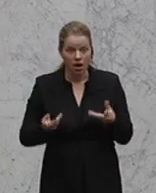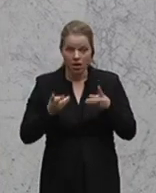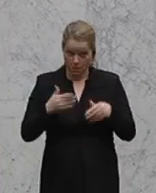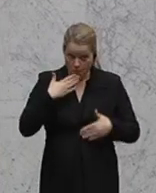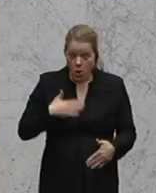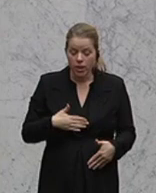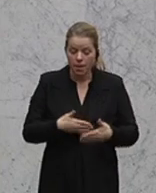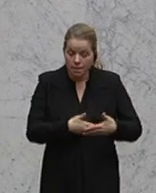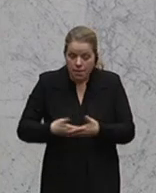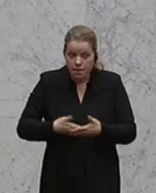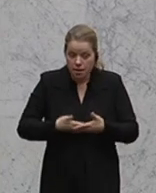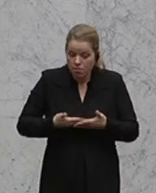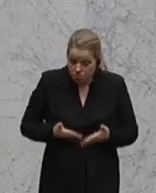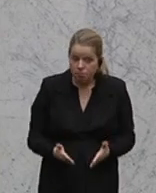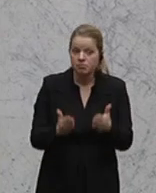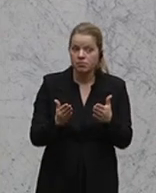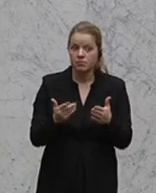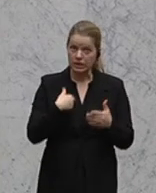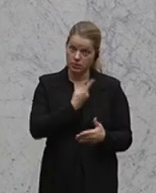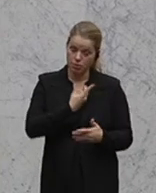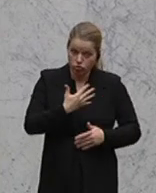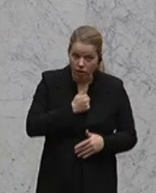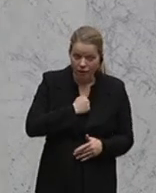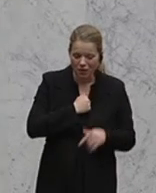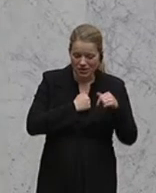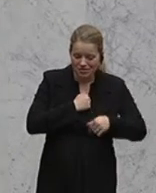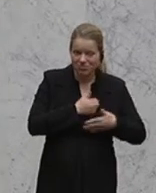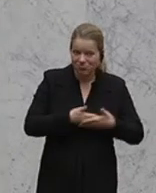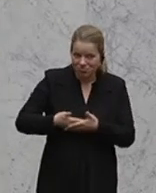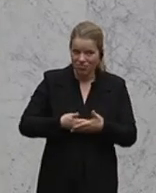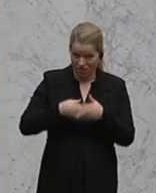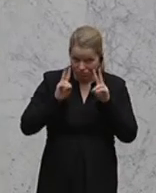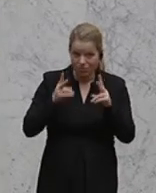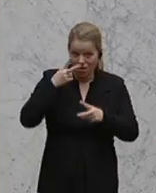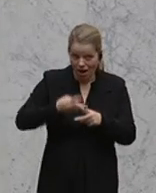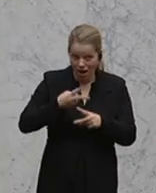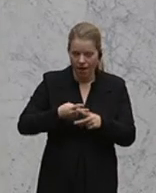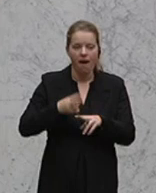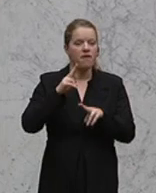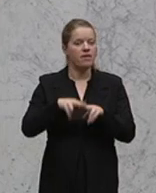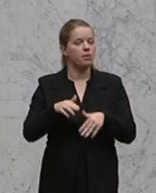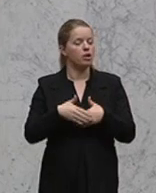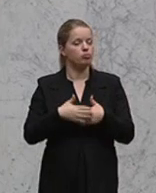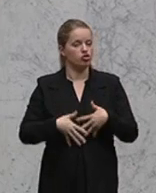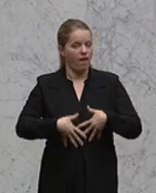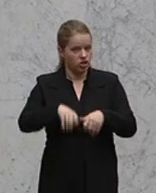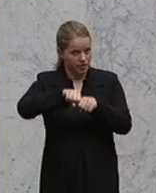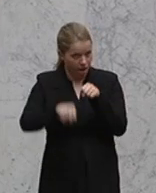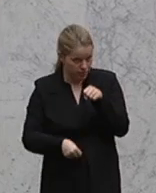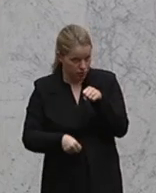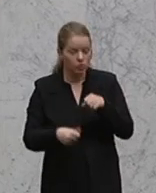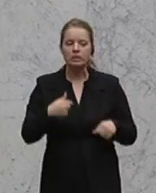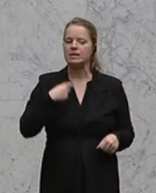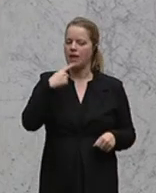und ist dieses Kind schwerwiegend krank. Bei einem Schwangerschaftsabbruch kann ich mich, und ich sage, das ist